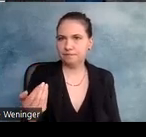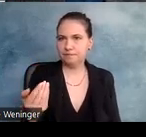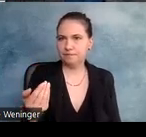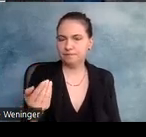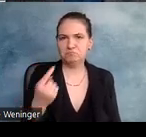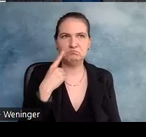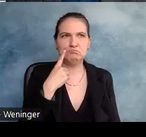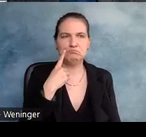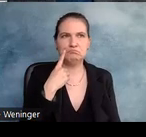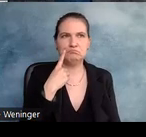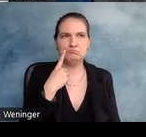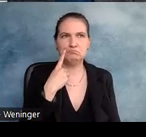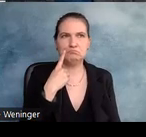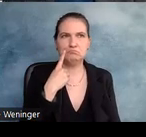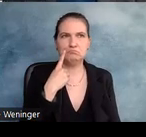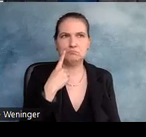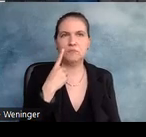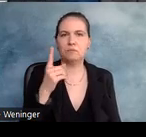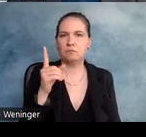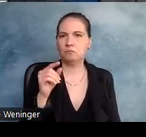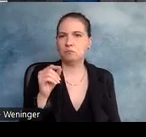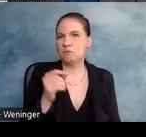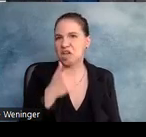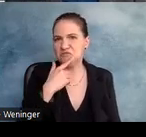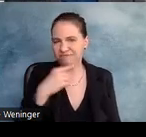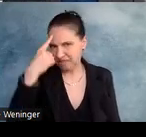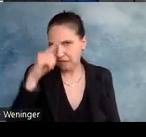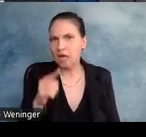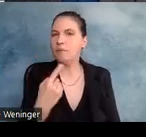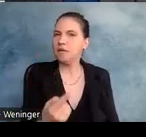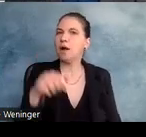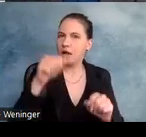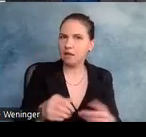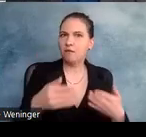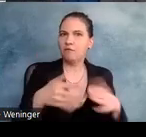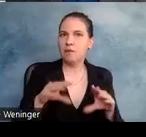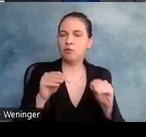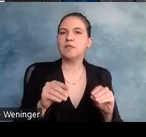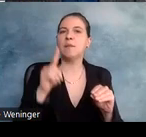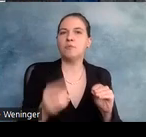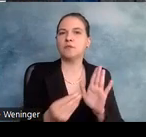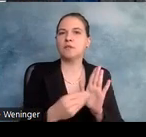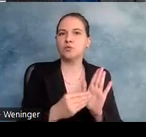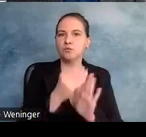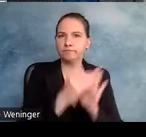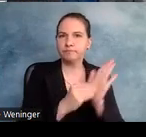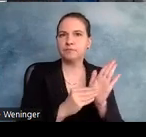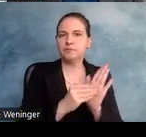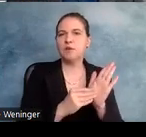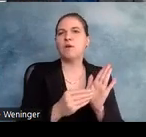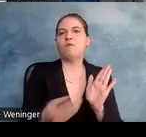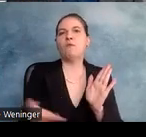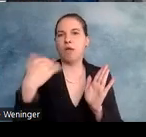weiß ich gerade nicht mehr das englische Wort, das heißt auf jeden Fall, wenn ihr, ihr dürft es frei verwenden, ihr müsst aber angehen, von wem es kommt und wenn ihr es verwendet